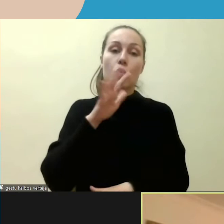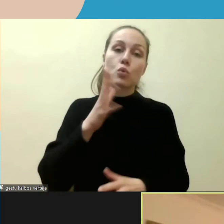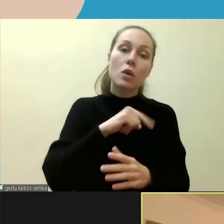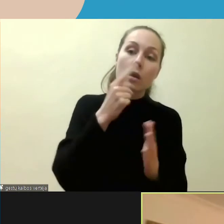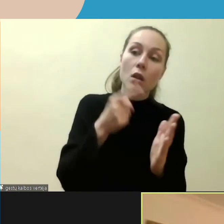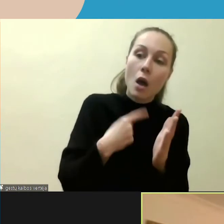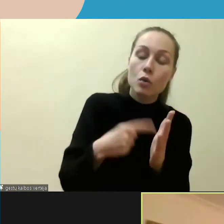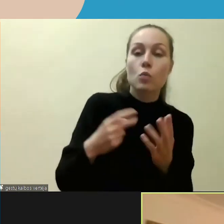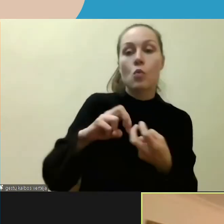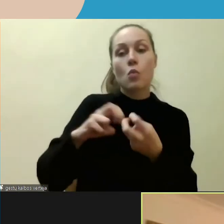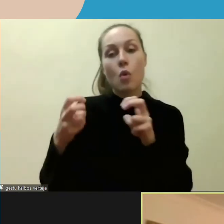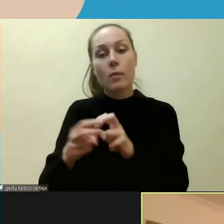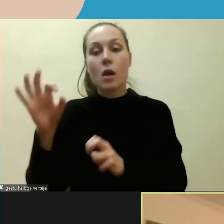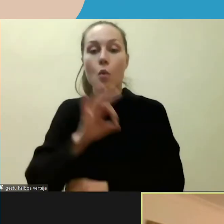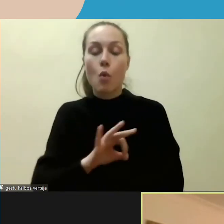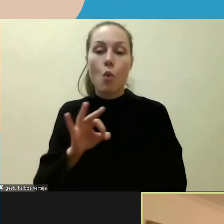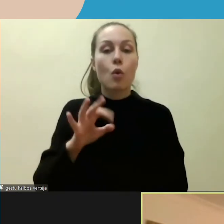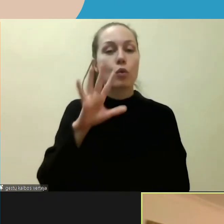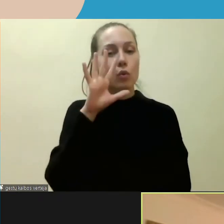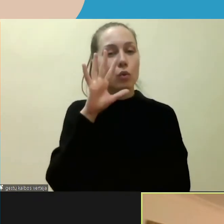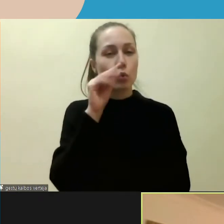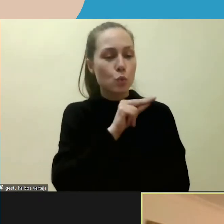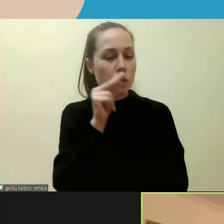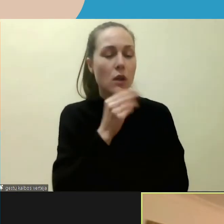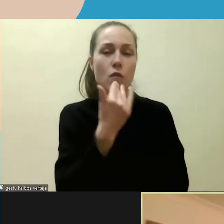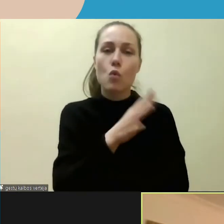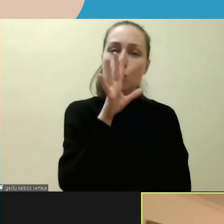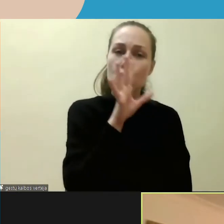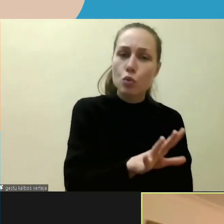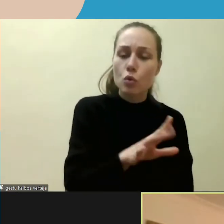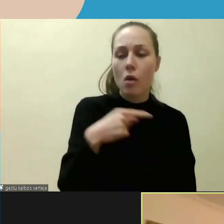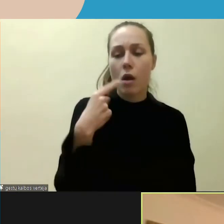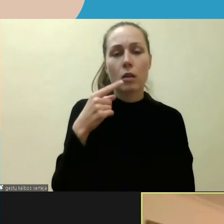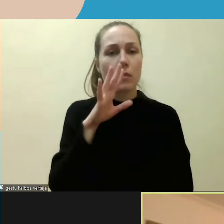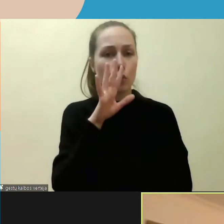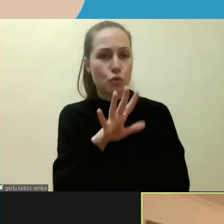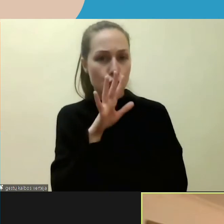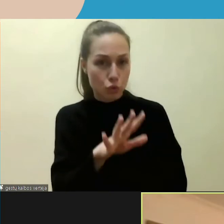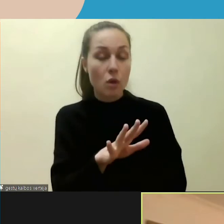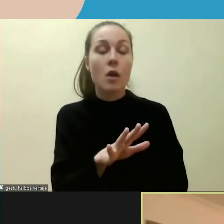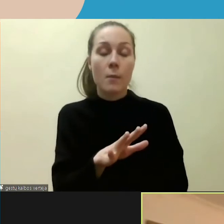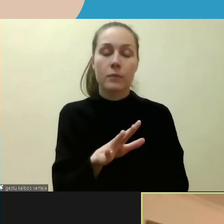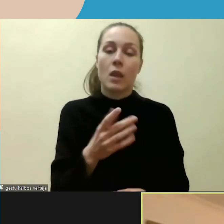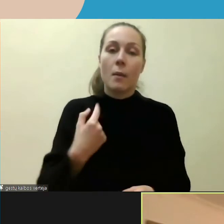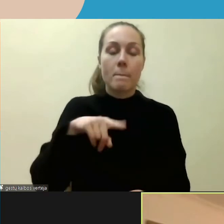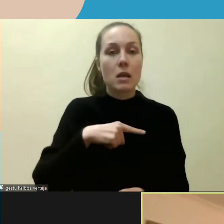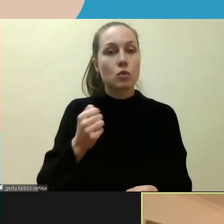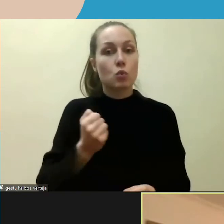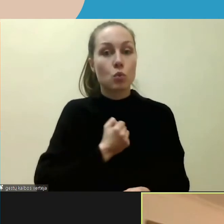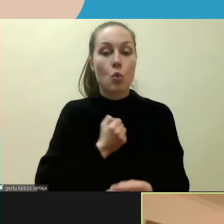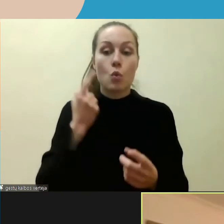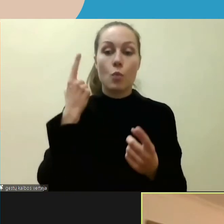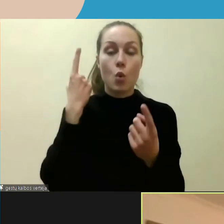susijusius su neapykantos nusikaltimais ar neapykantos kalba. Mes strategiškai naudojame savo turimais